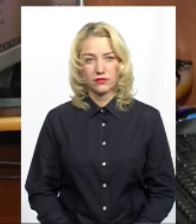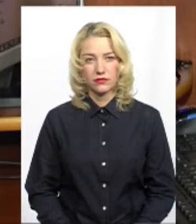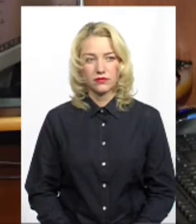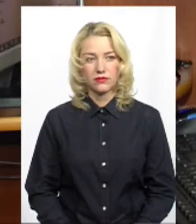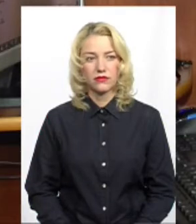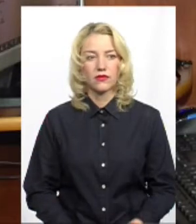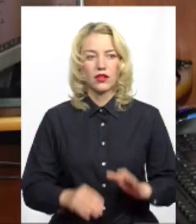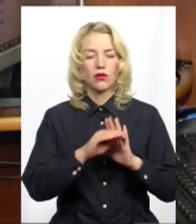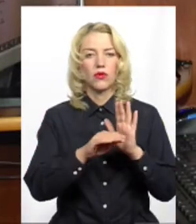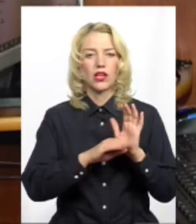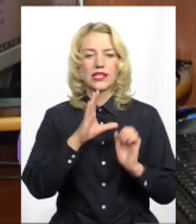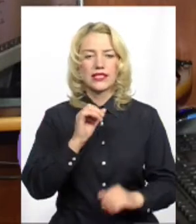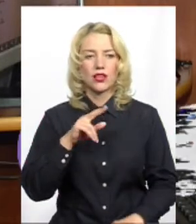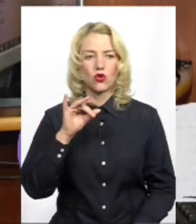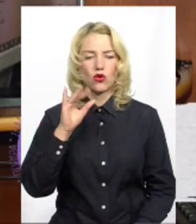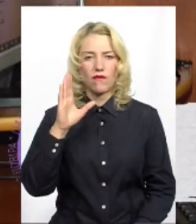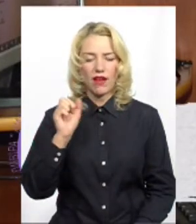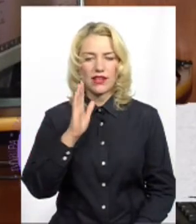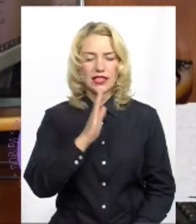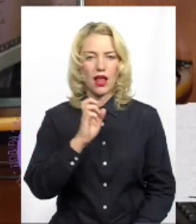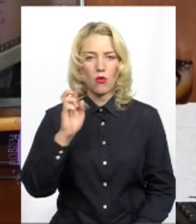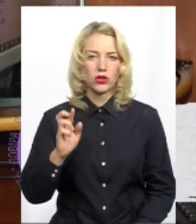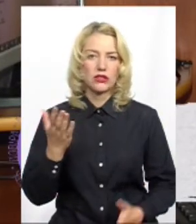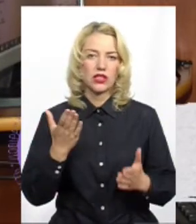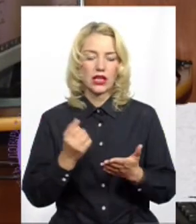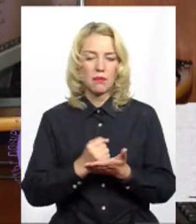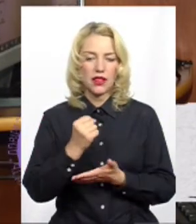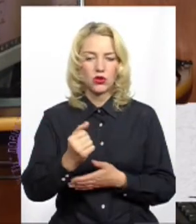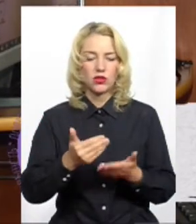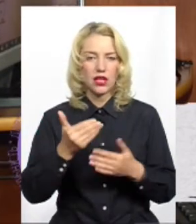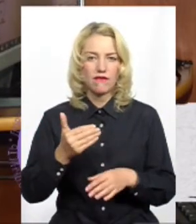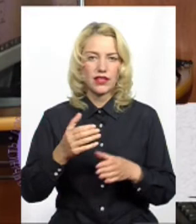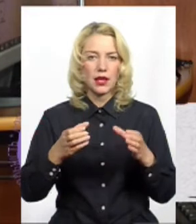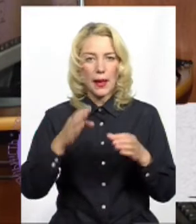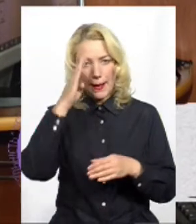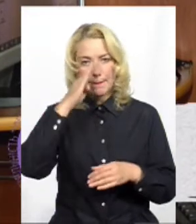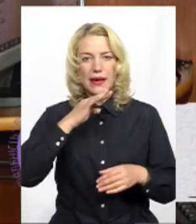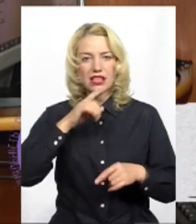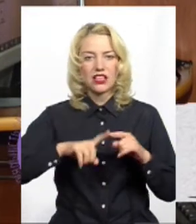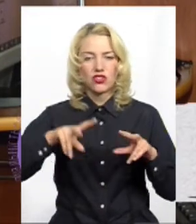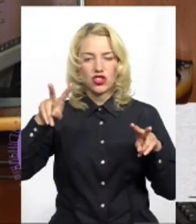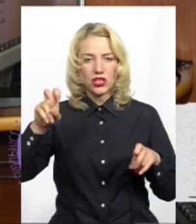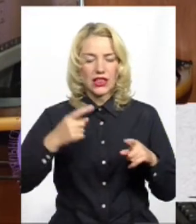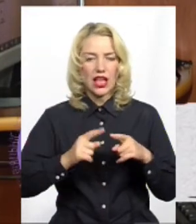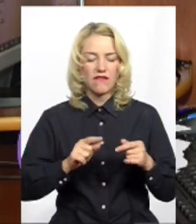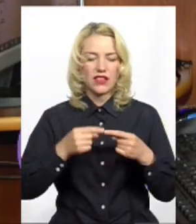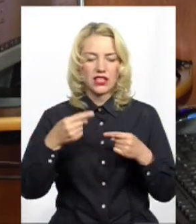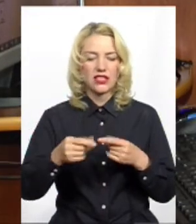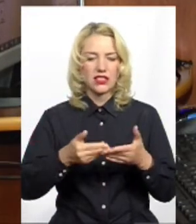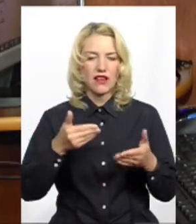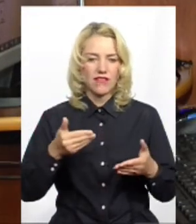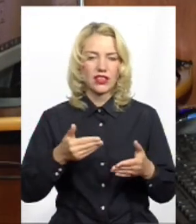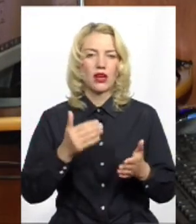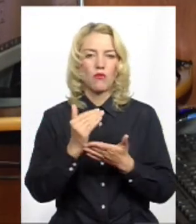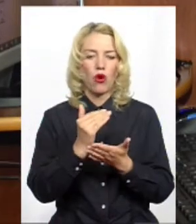Програма Сидора Василя Богдановича, який велотується від партії «Батьківщина», відрізняється від програми партії,